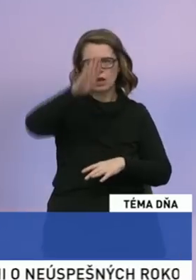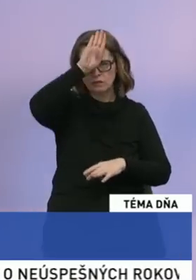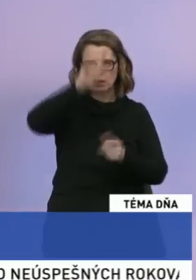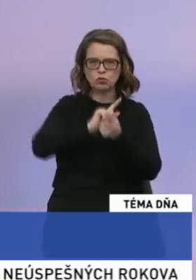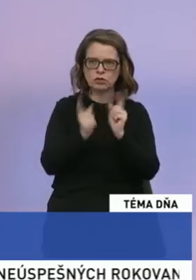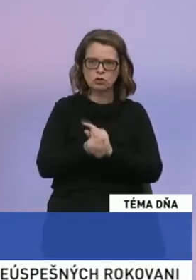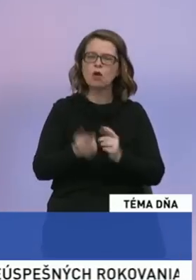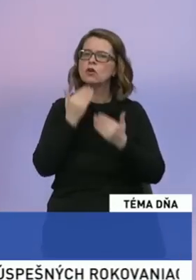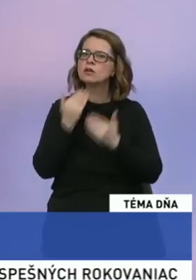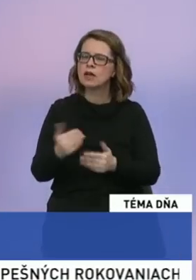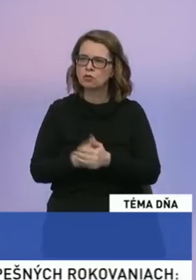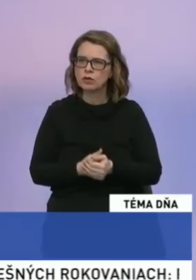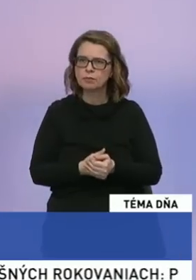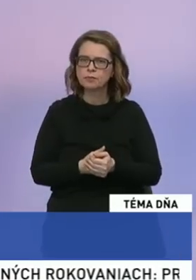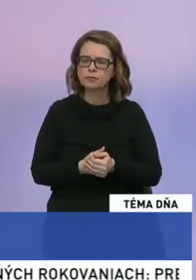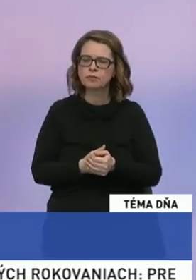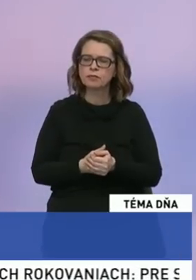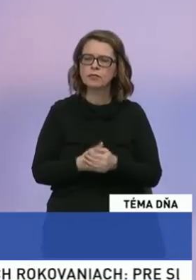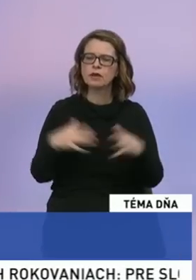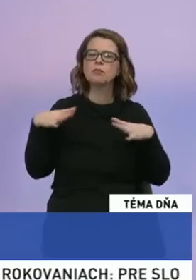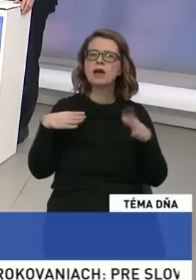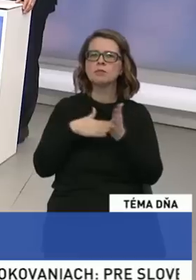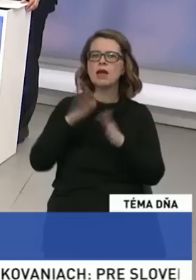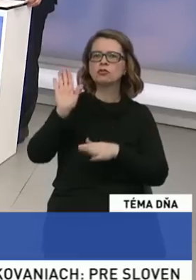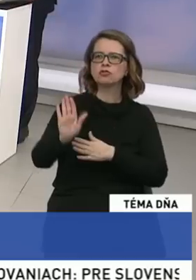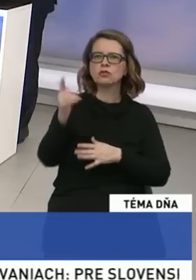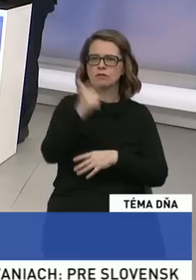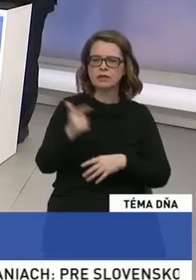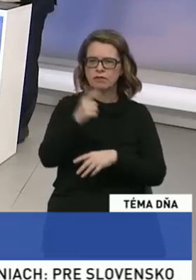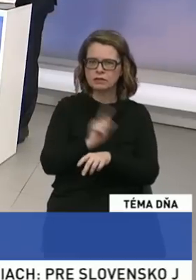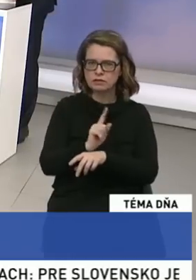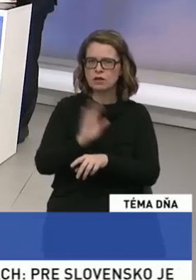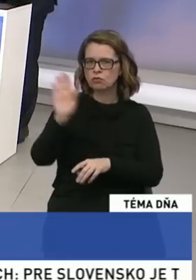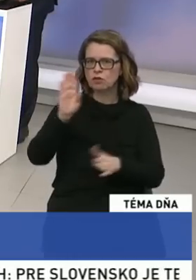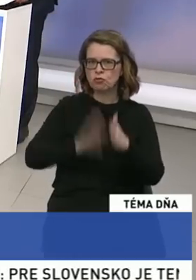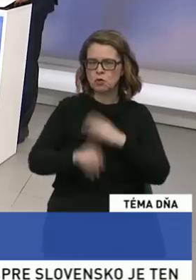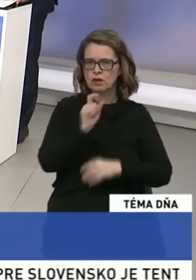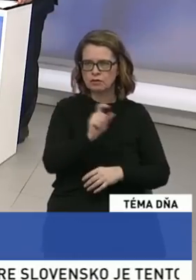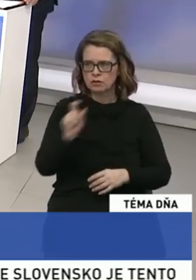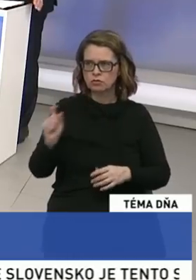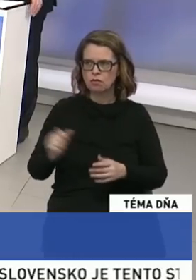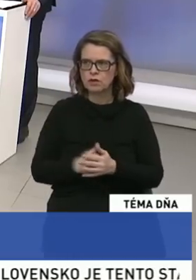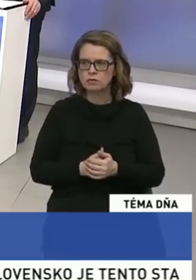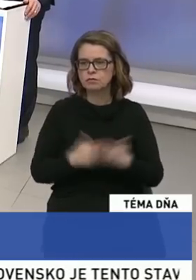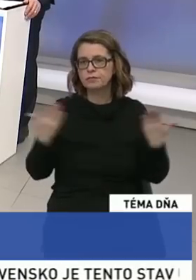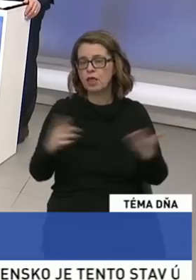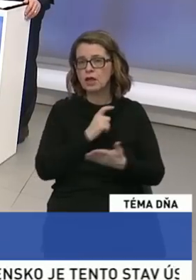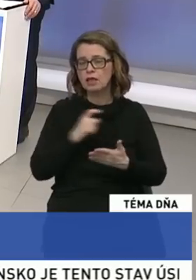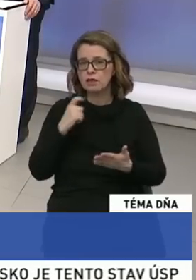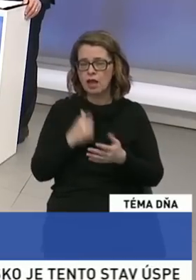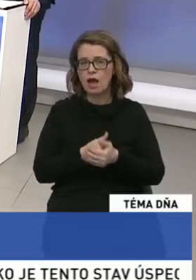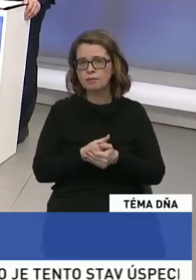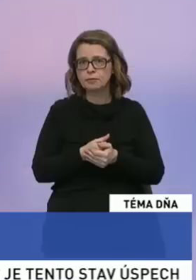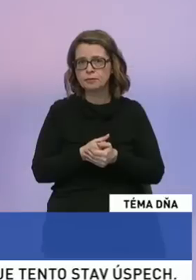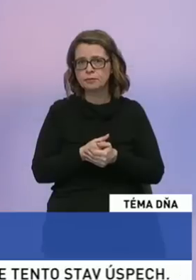dohovor. Ďakujem pekne. Pán Majerský, zostáva vám 20 sekúnd. Nech sa páči vaše posledné slova. Kresťansko-demokratické